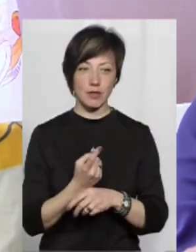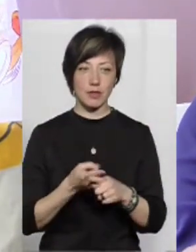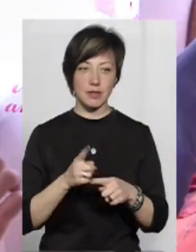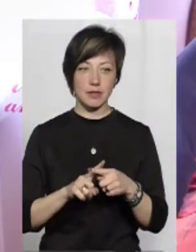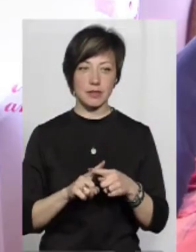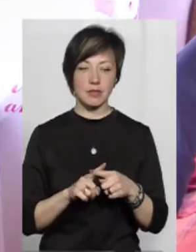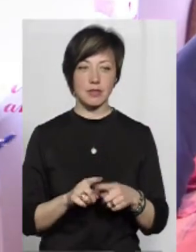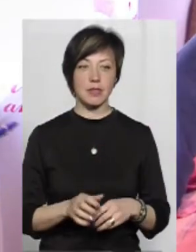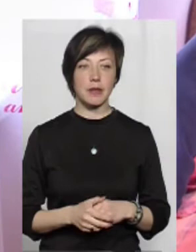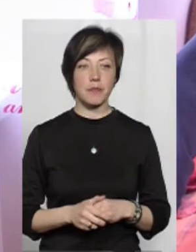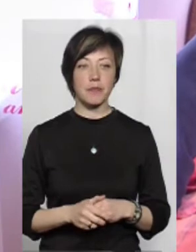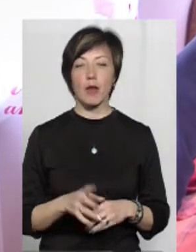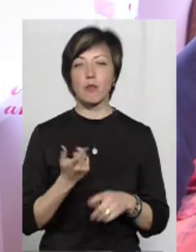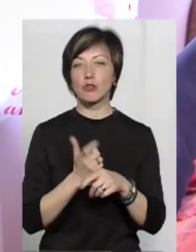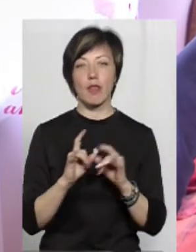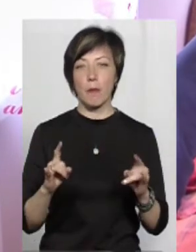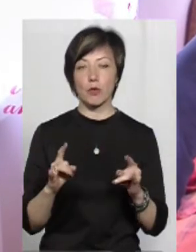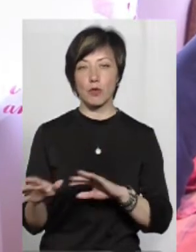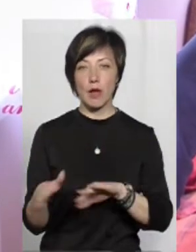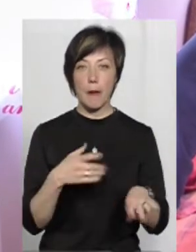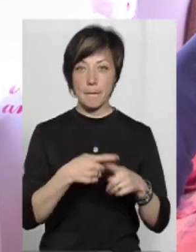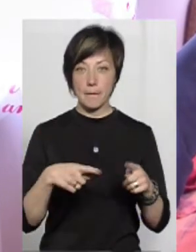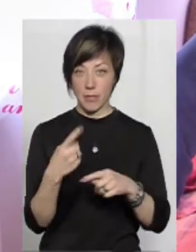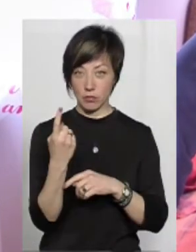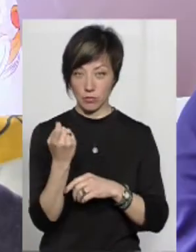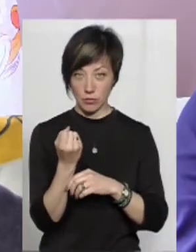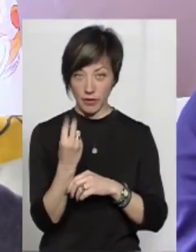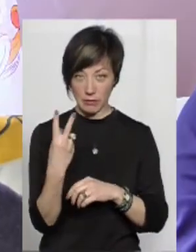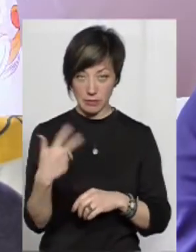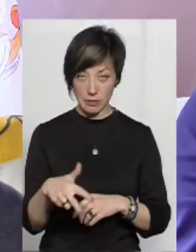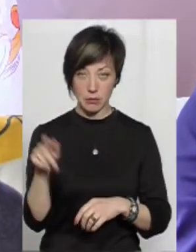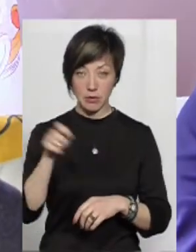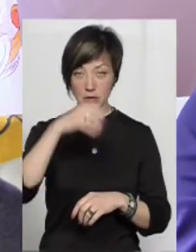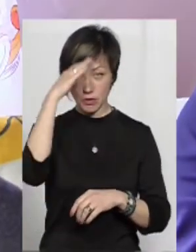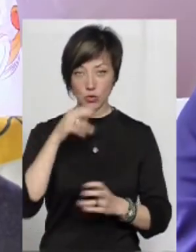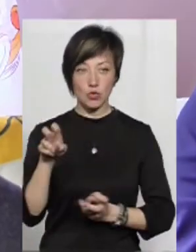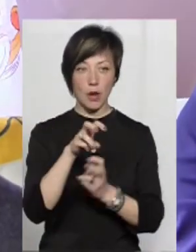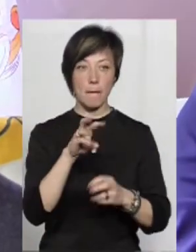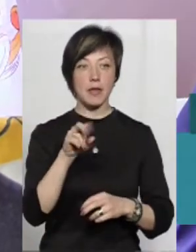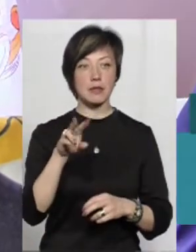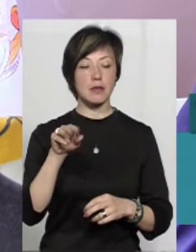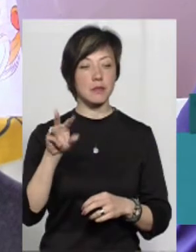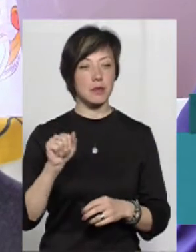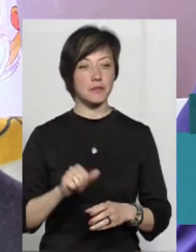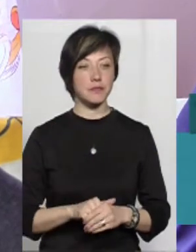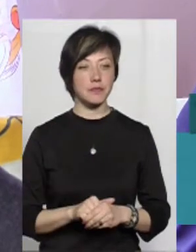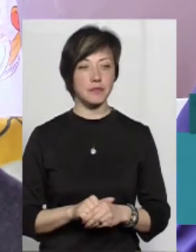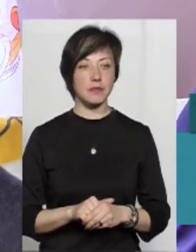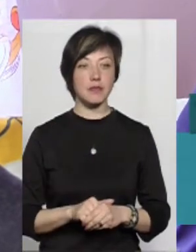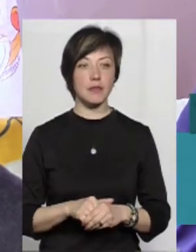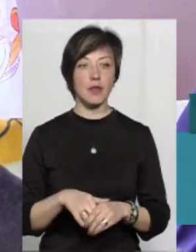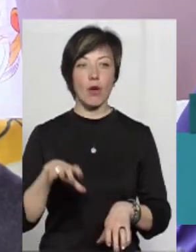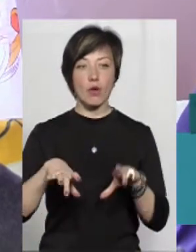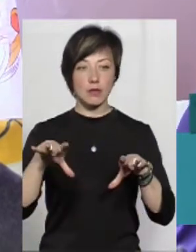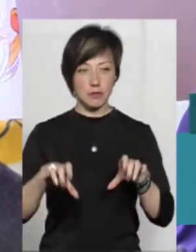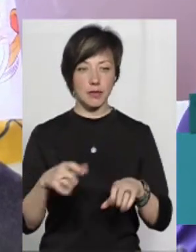поддавався. О пів на першу приїхав батько цього однокласника. За словами Мілада Масуді, чоловік шукав Максима Поліщука. Спускав колесо, він такий